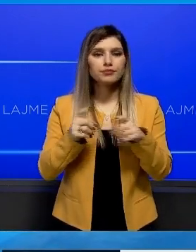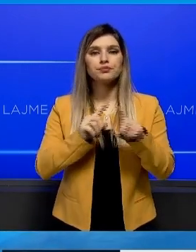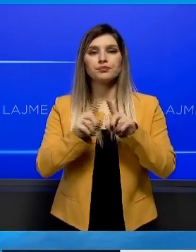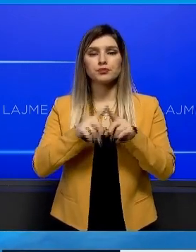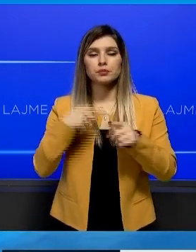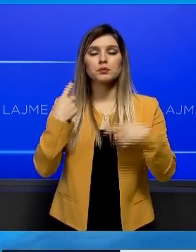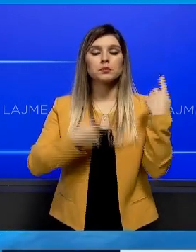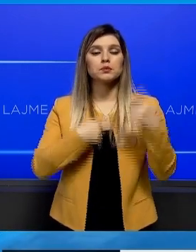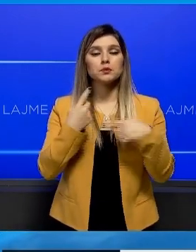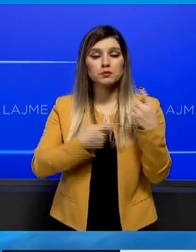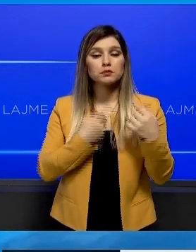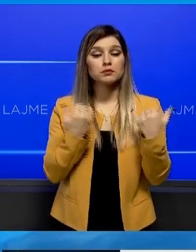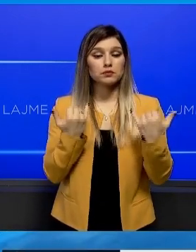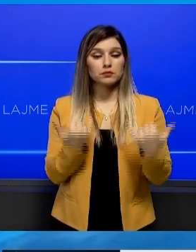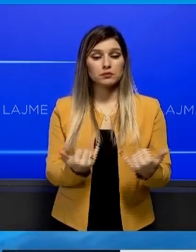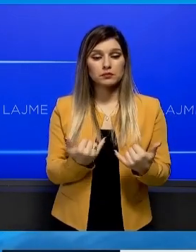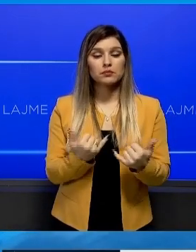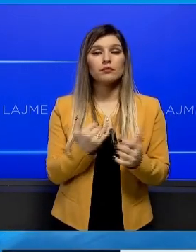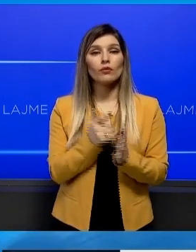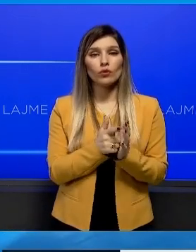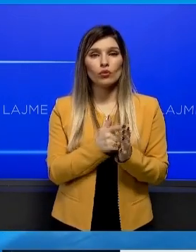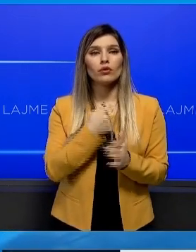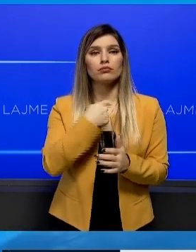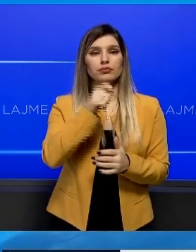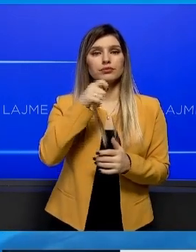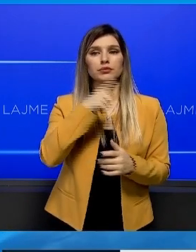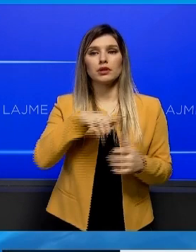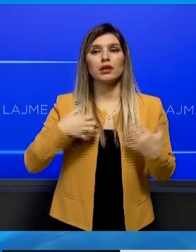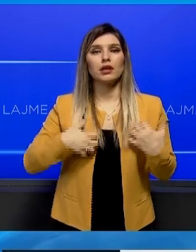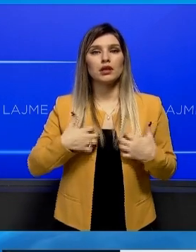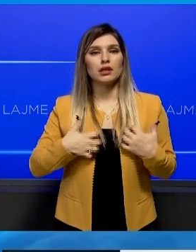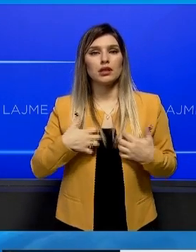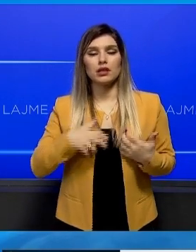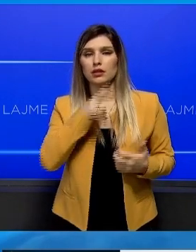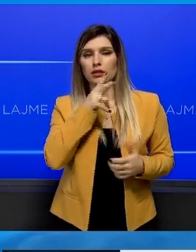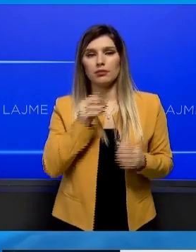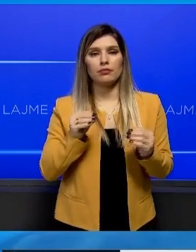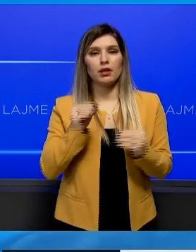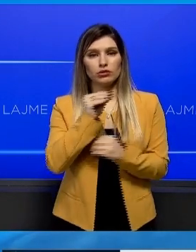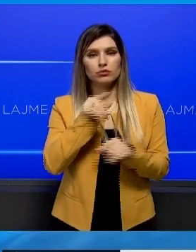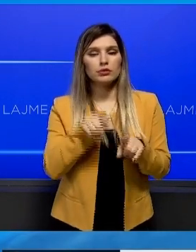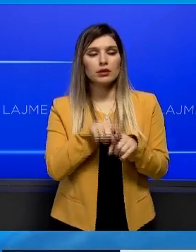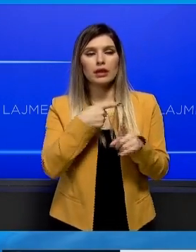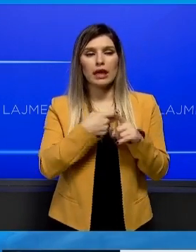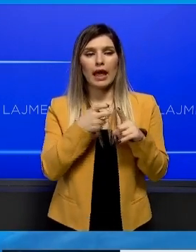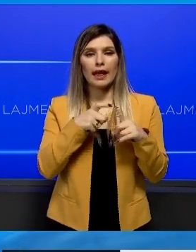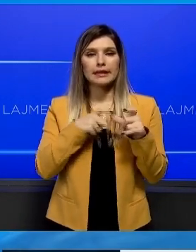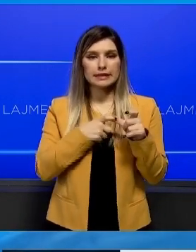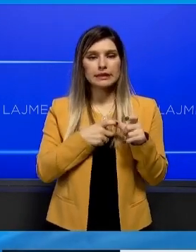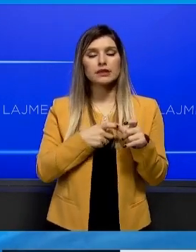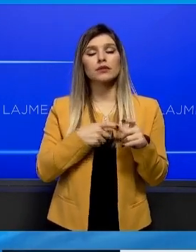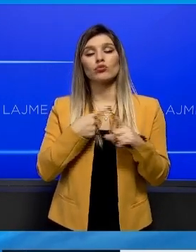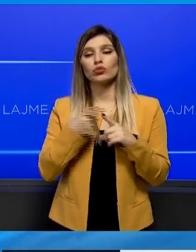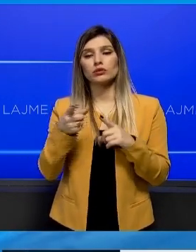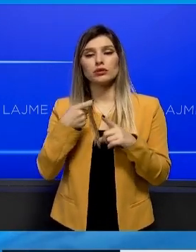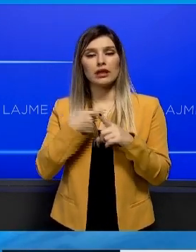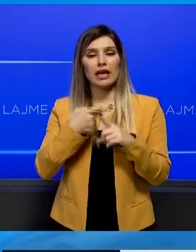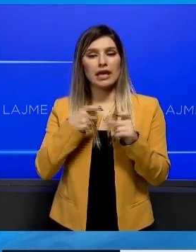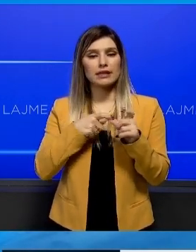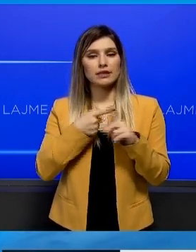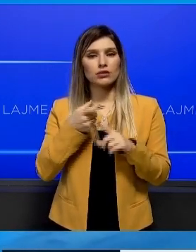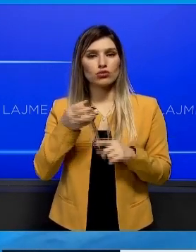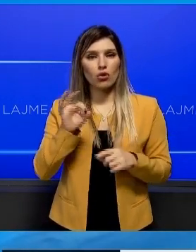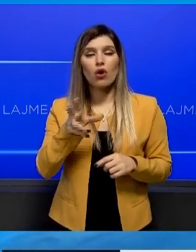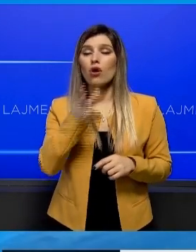që tarif me kalimin e kohës u rritën ambicjet edhe të ketsit e keskos që në raportin e ty